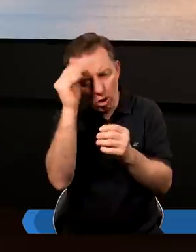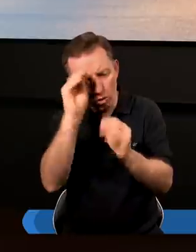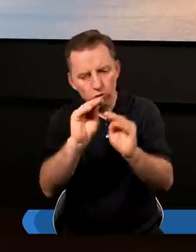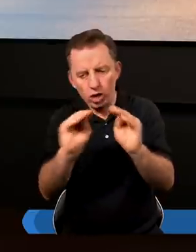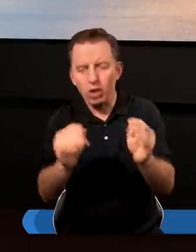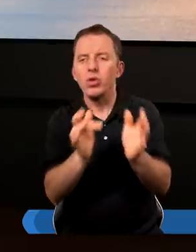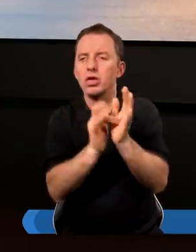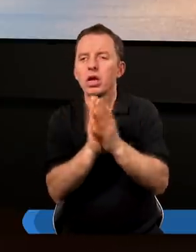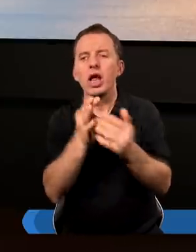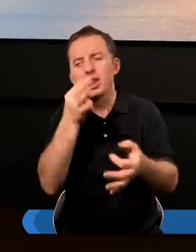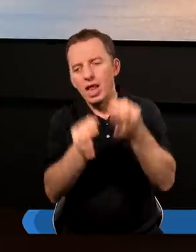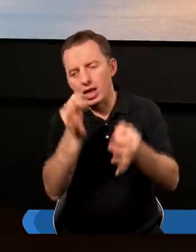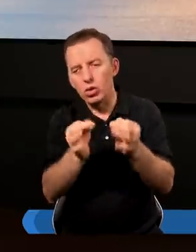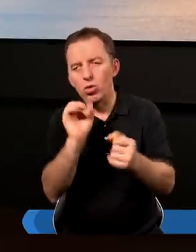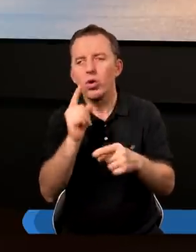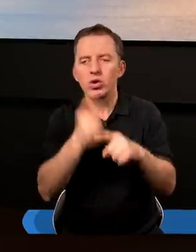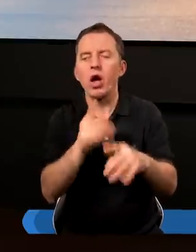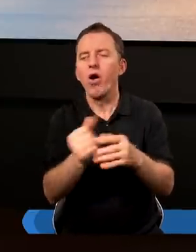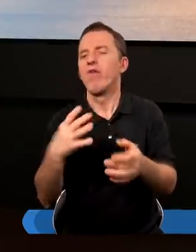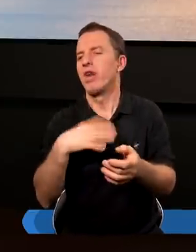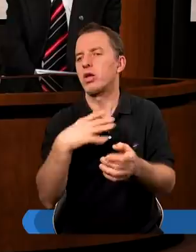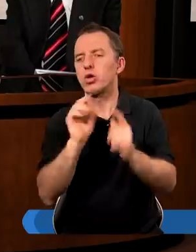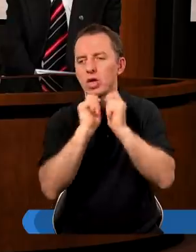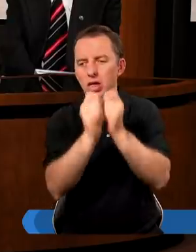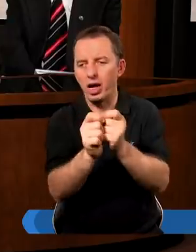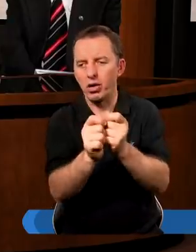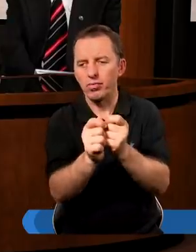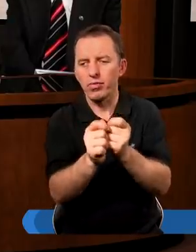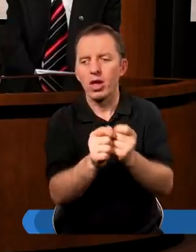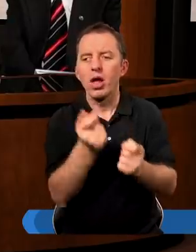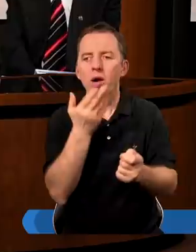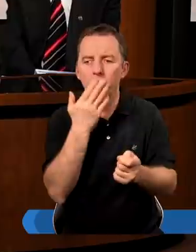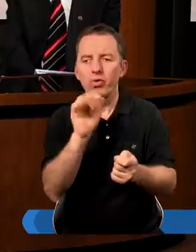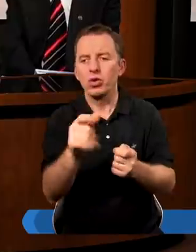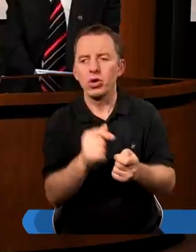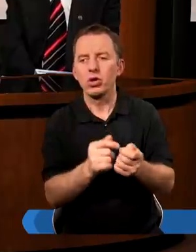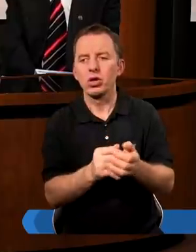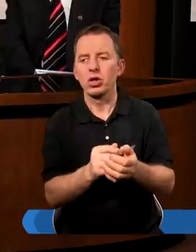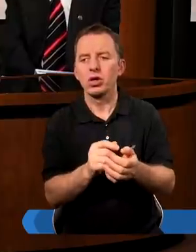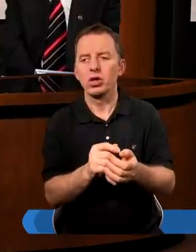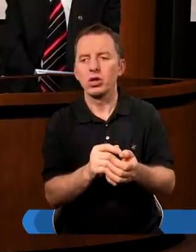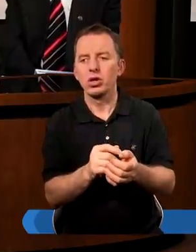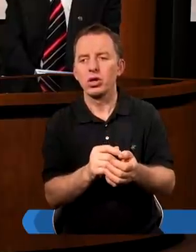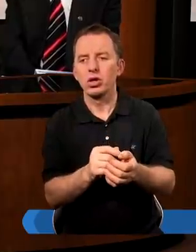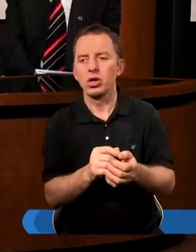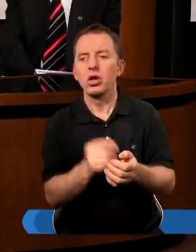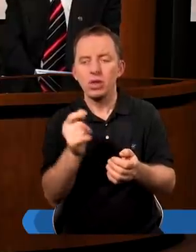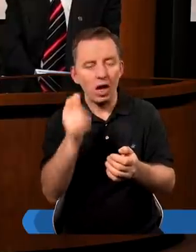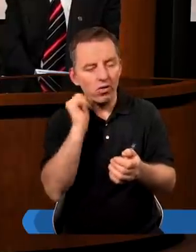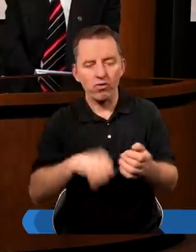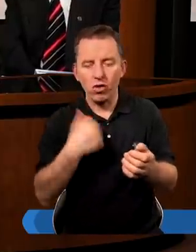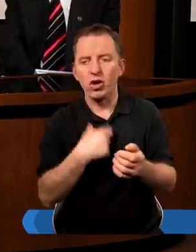Pana Jezusa decyduje o wartości daru. Jest mowa o ubogiej wdowie, która wrzuciła